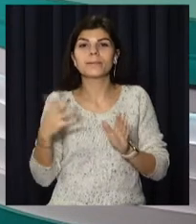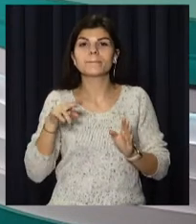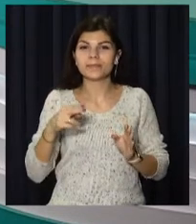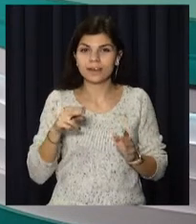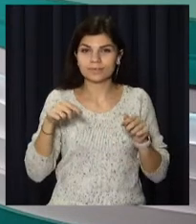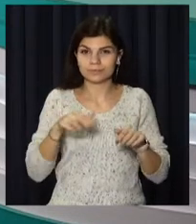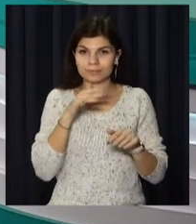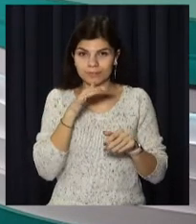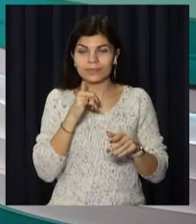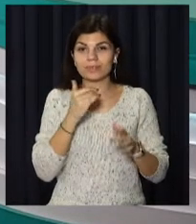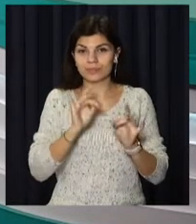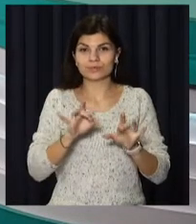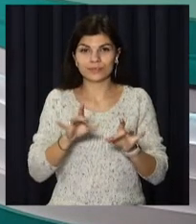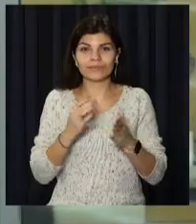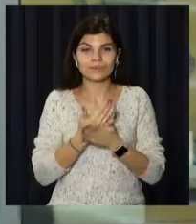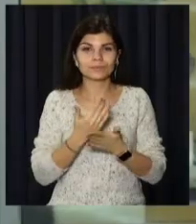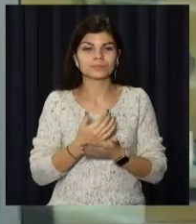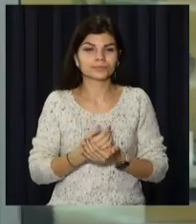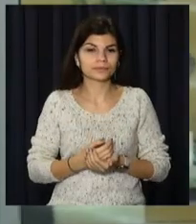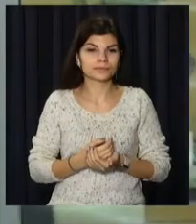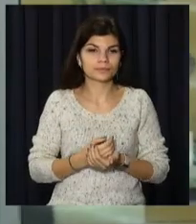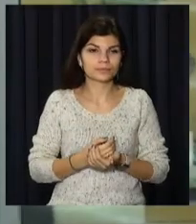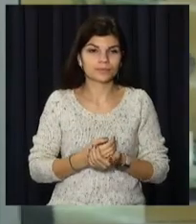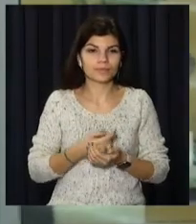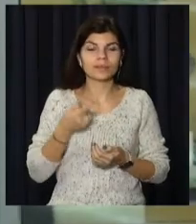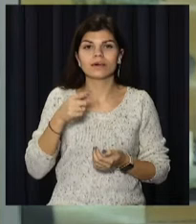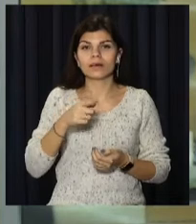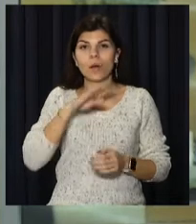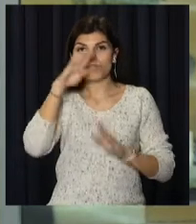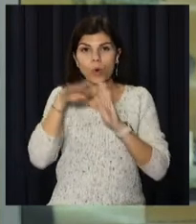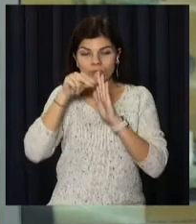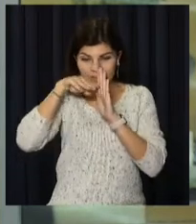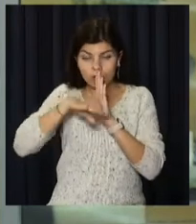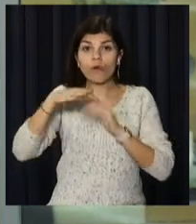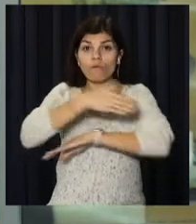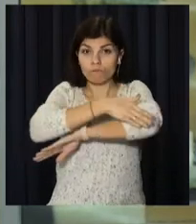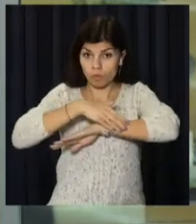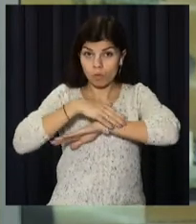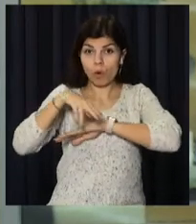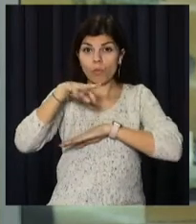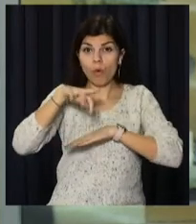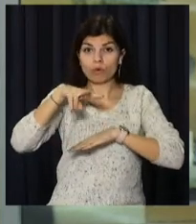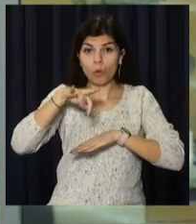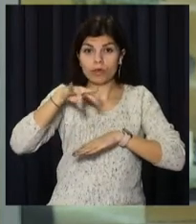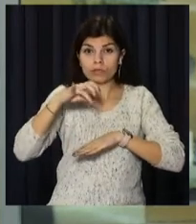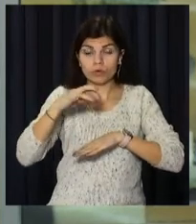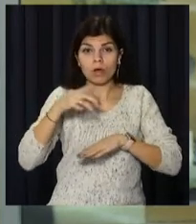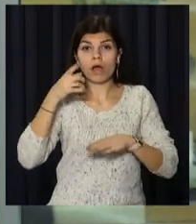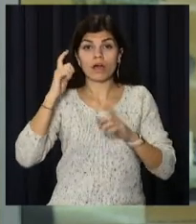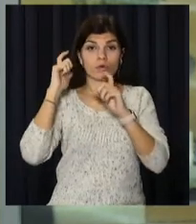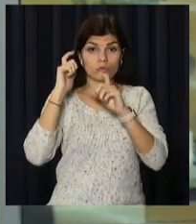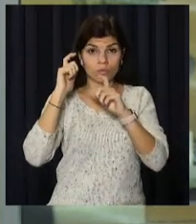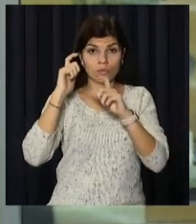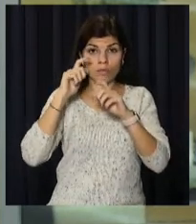'ятниці на цю годину – дивіться далі у випуску. Пішли під землю. У Дніпрі на вулиці Подолинського дві вантажівки провалились